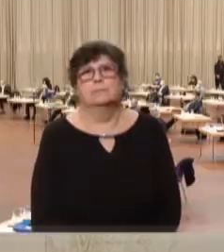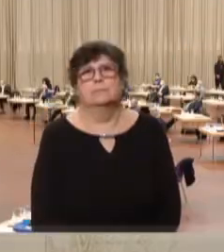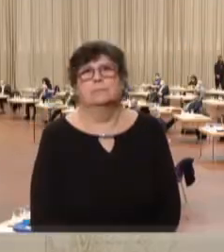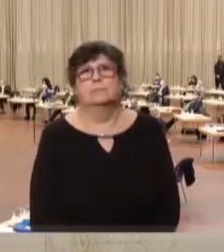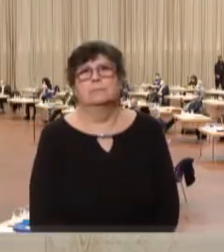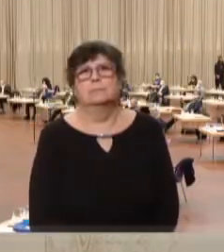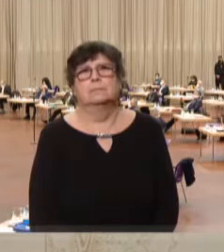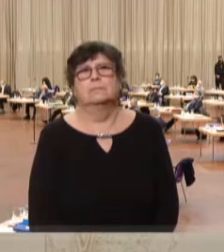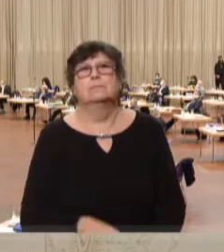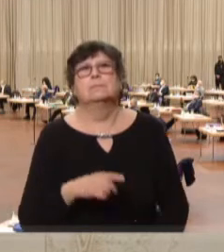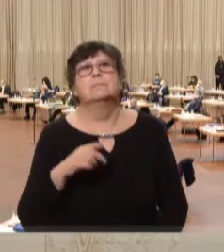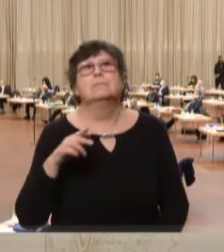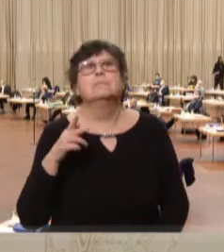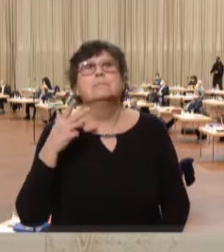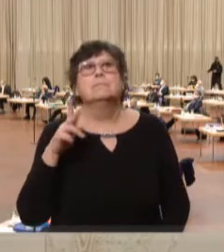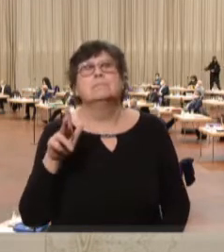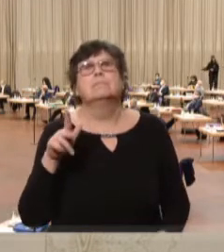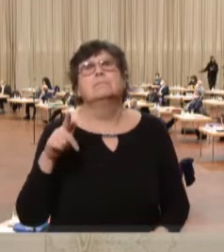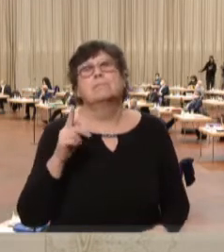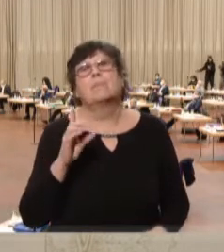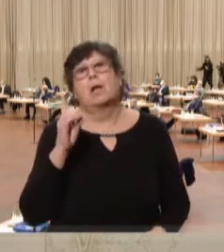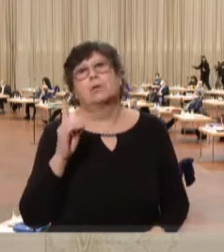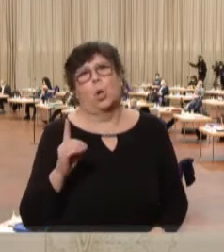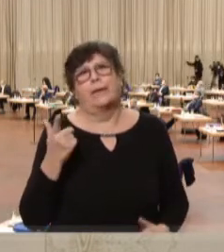Herr Präsident, liebe Kolleginnen und Kollegen,